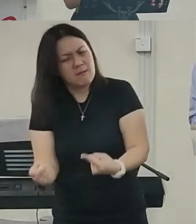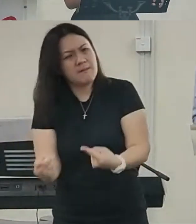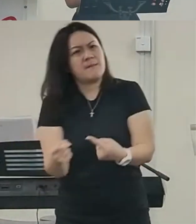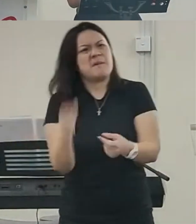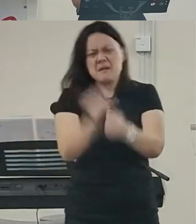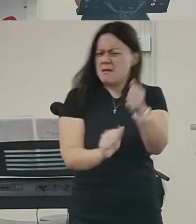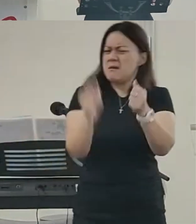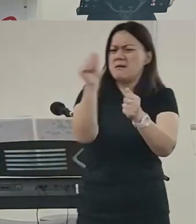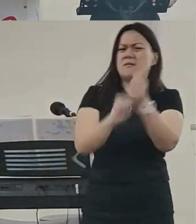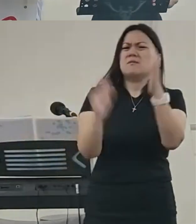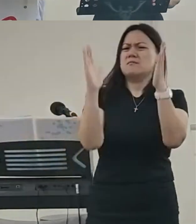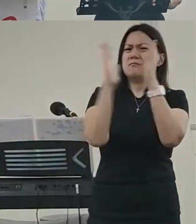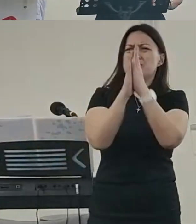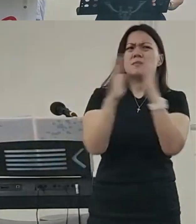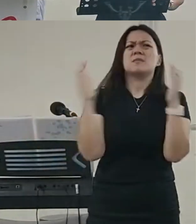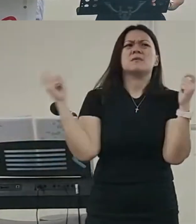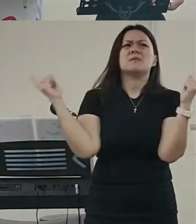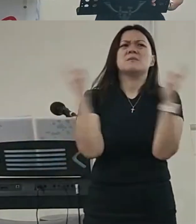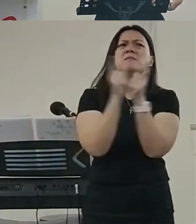参与祷告会